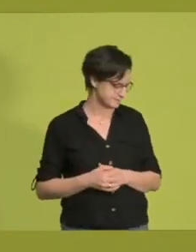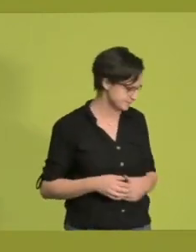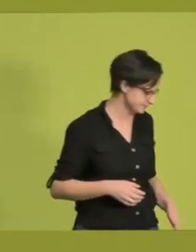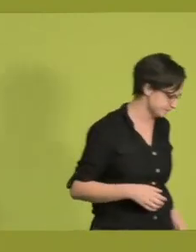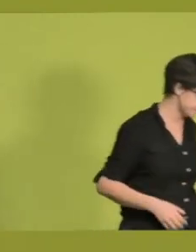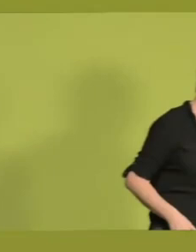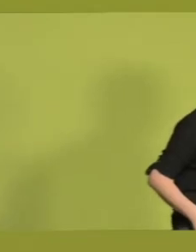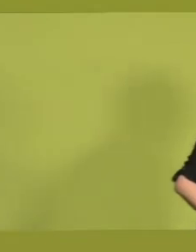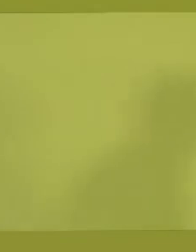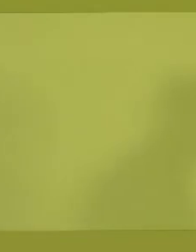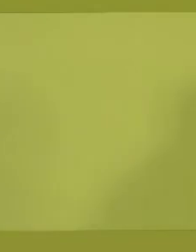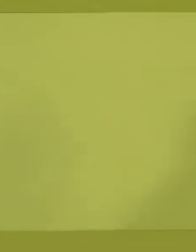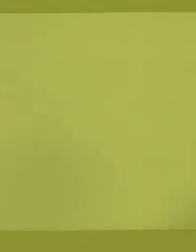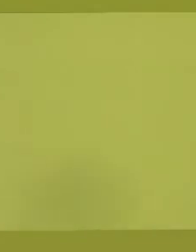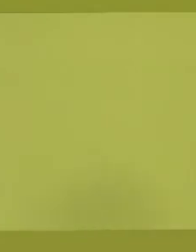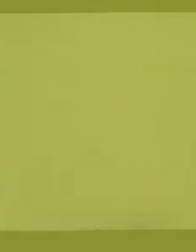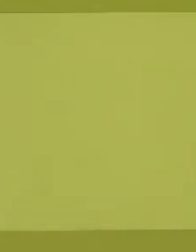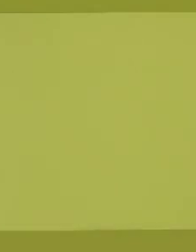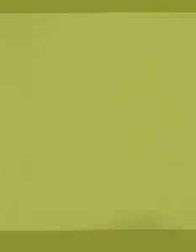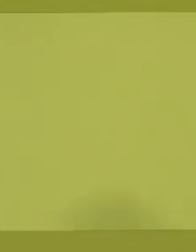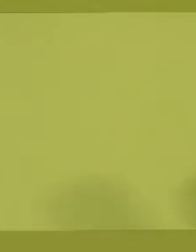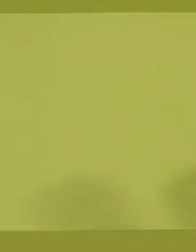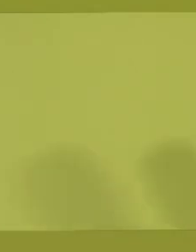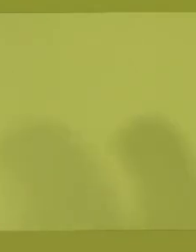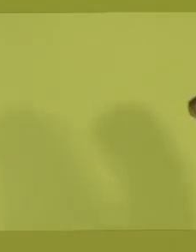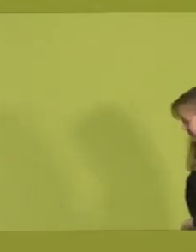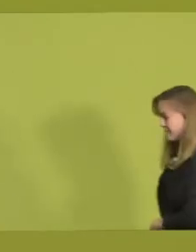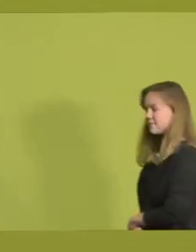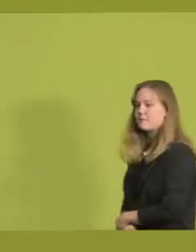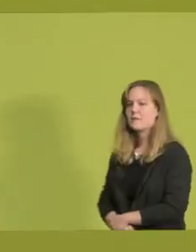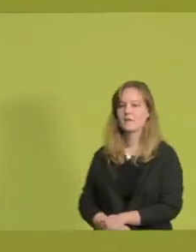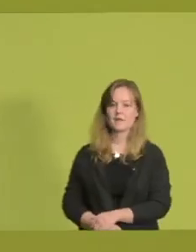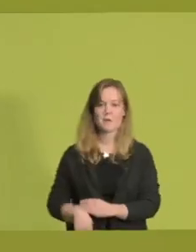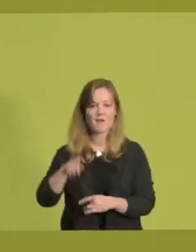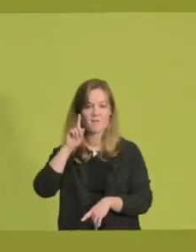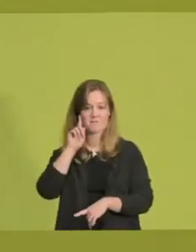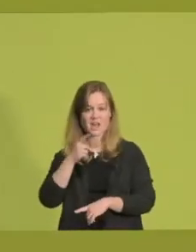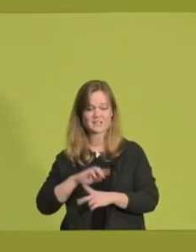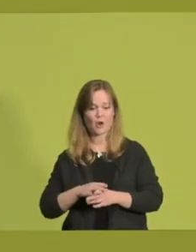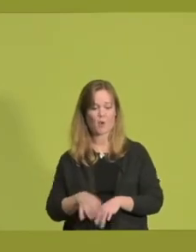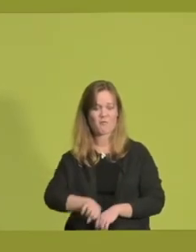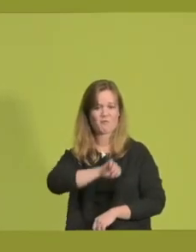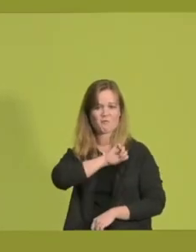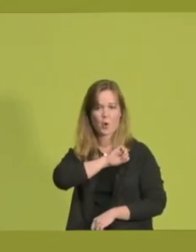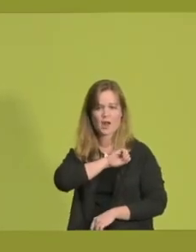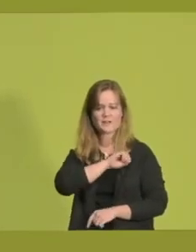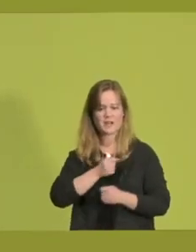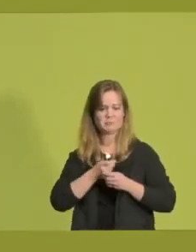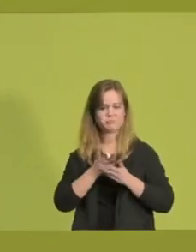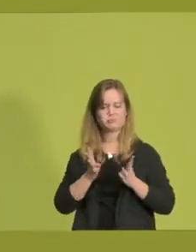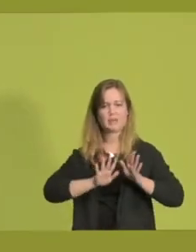und Freunde, um das Privileg, in all diesen Momenten eine breite Solidarität der demokratischen